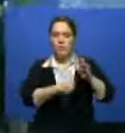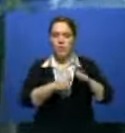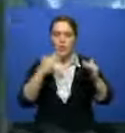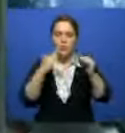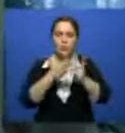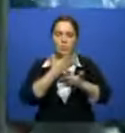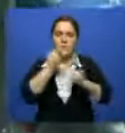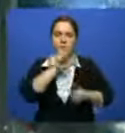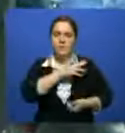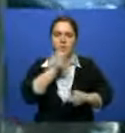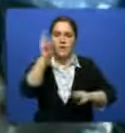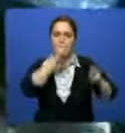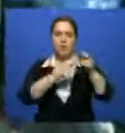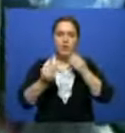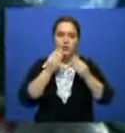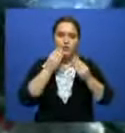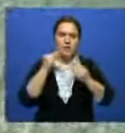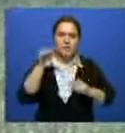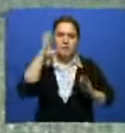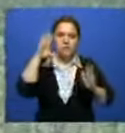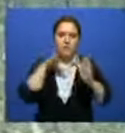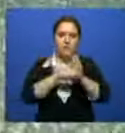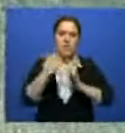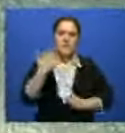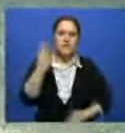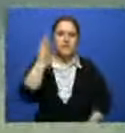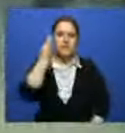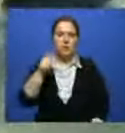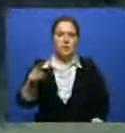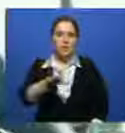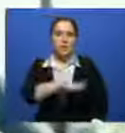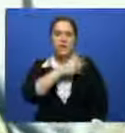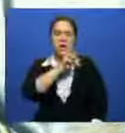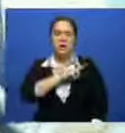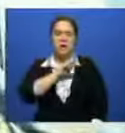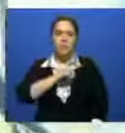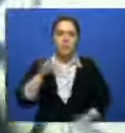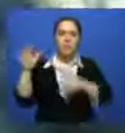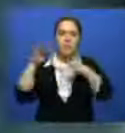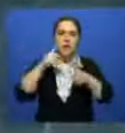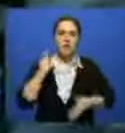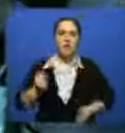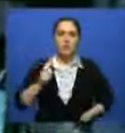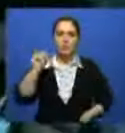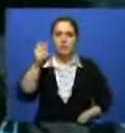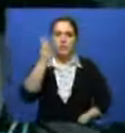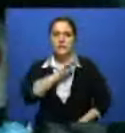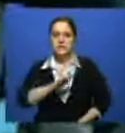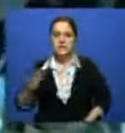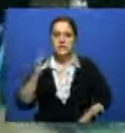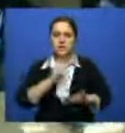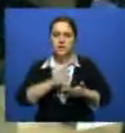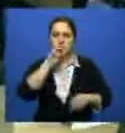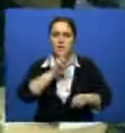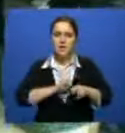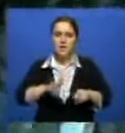– поискам еды и ночлега. 54-летний Лэнс Джонсон когда-то был морским военным. Отец старых детей сначала потерял работу,